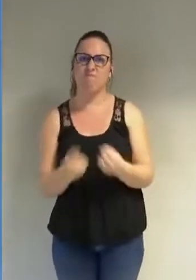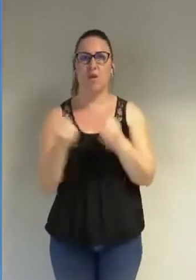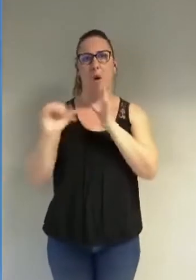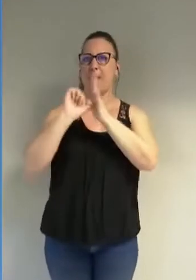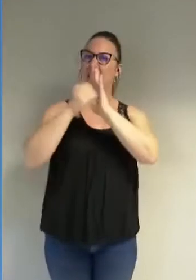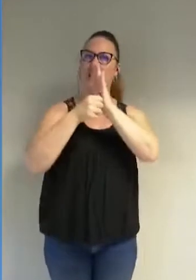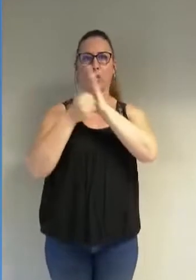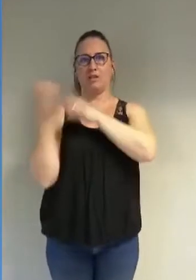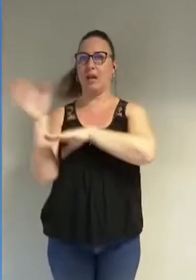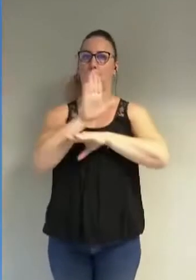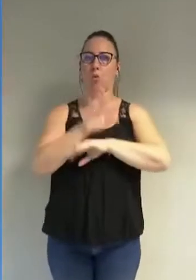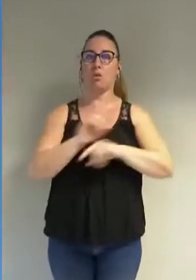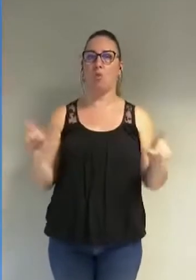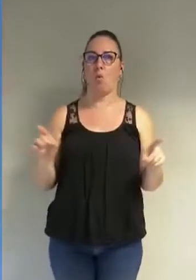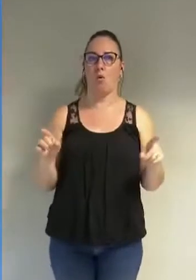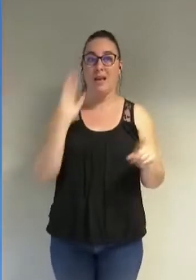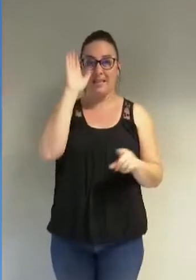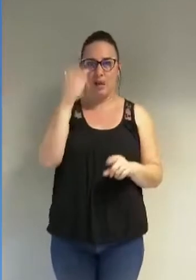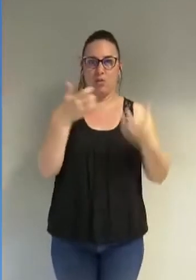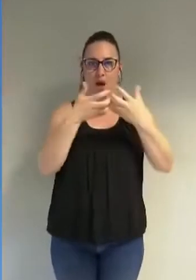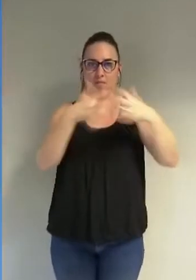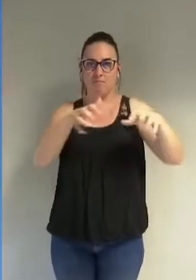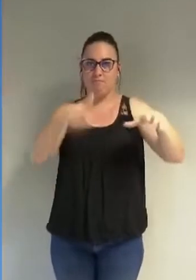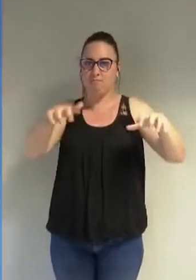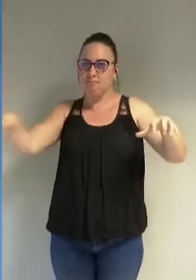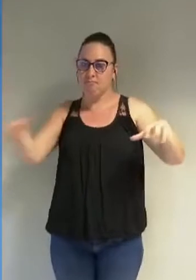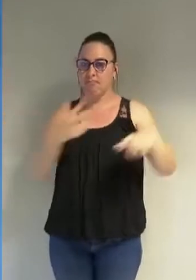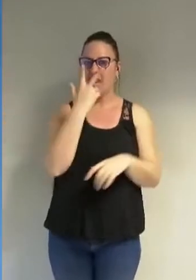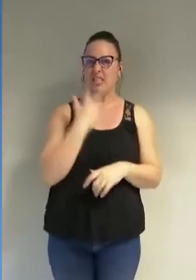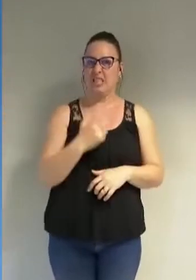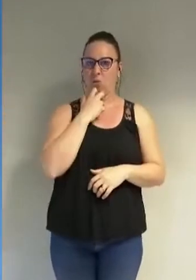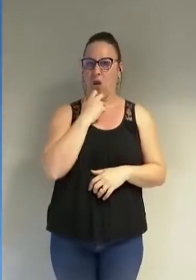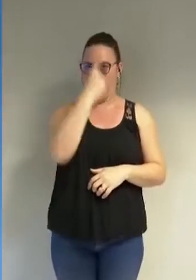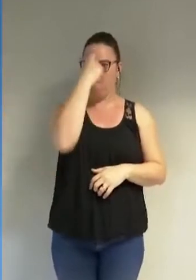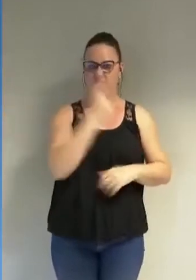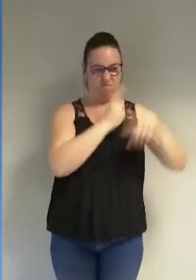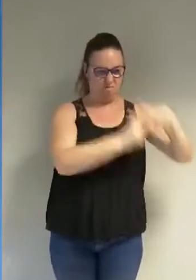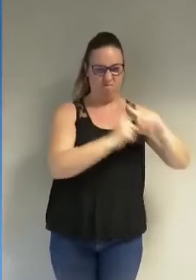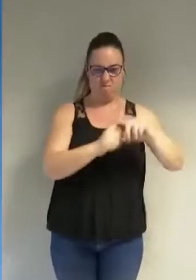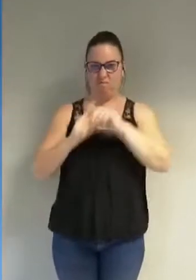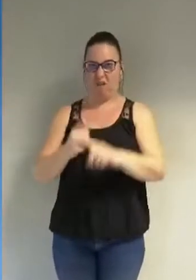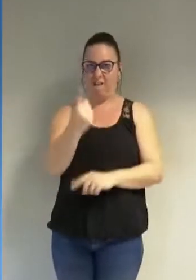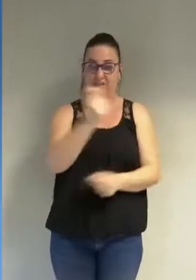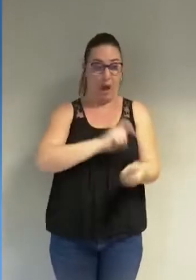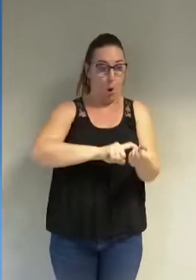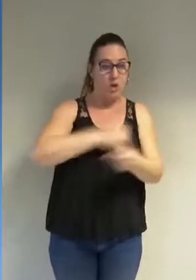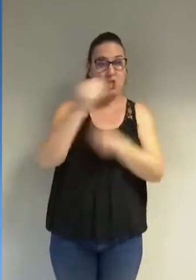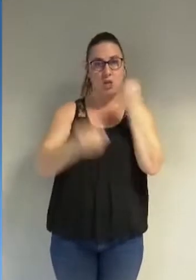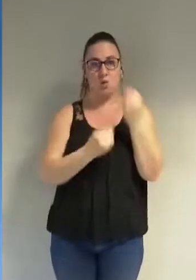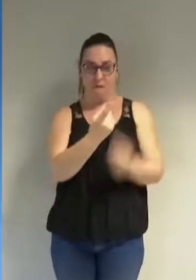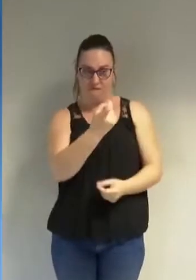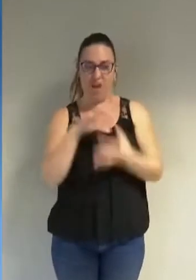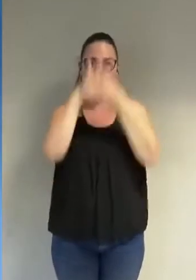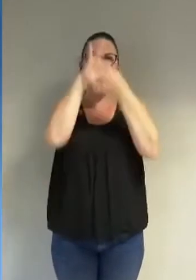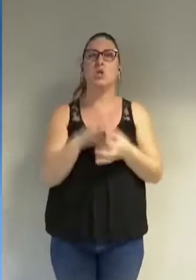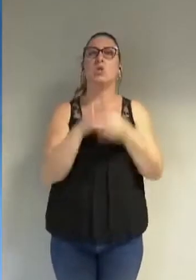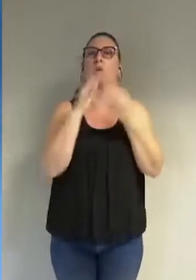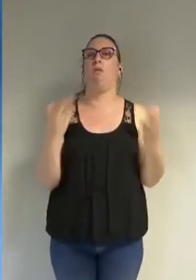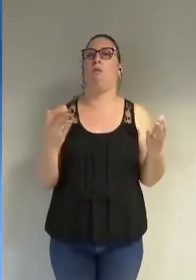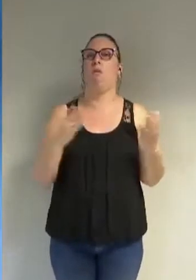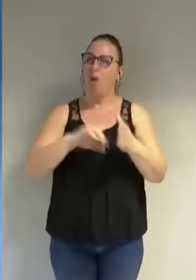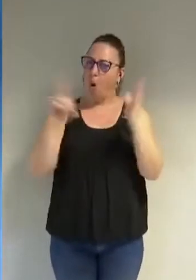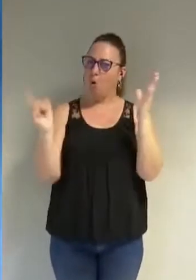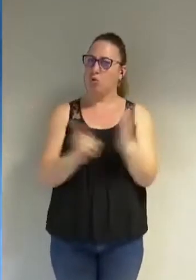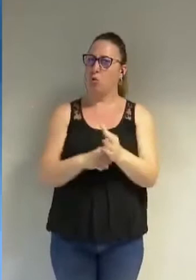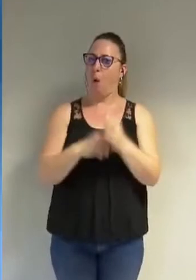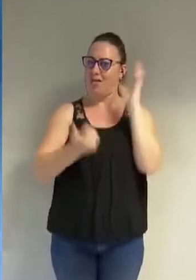première ce qui mène à diviser et classer les citoyens selon leurs origines et leurs religions le droit à la différence